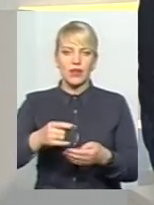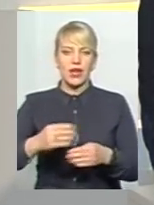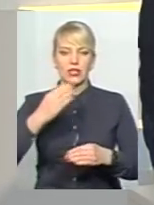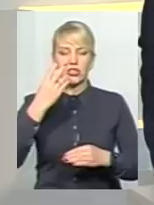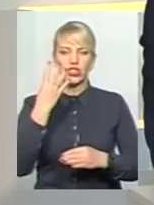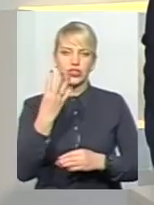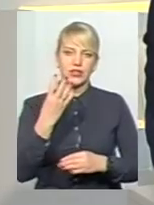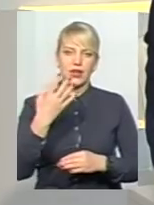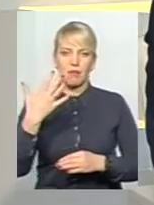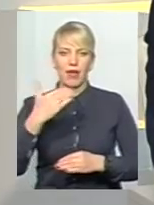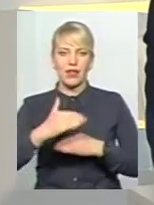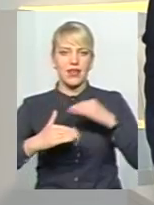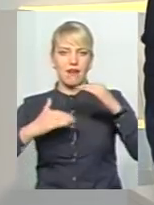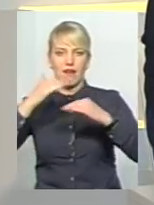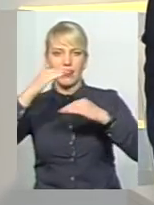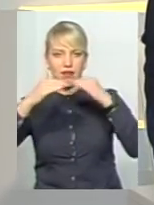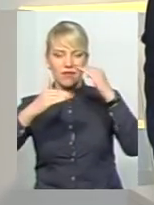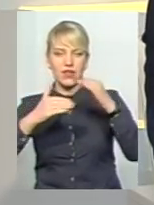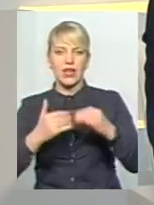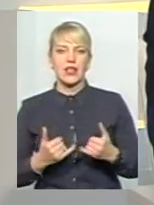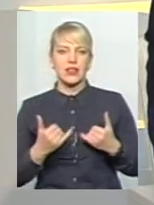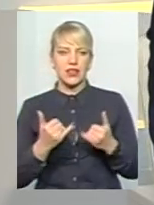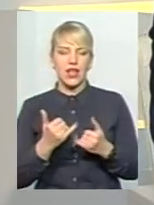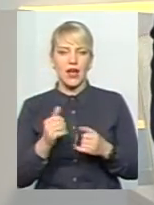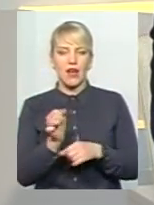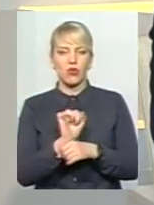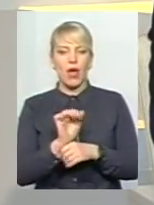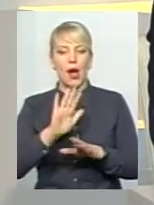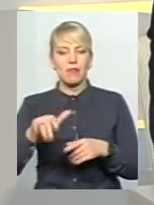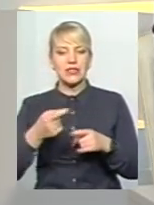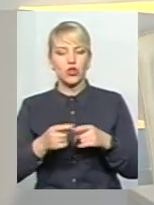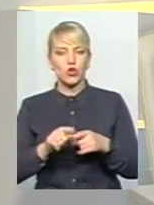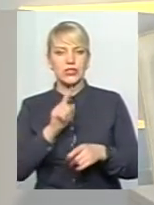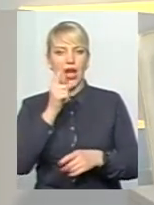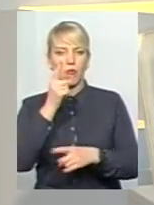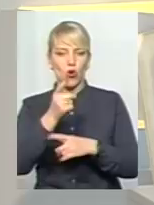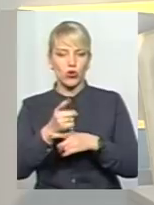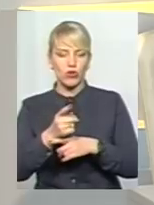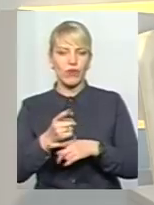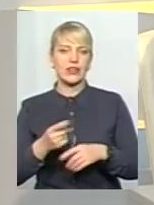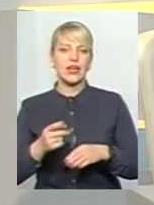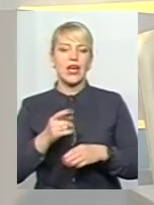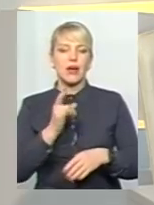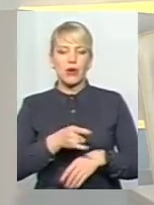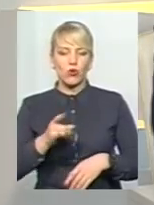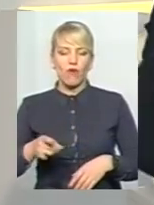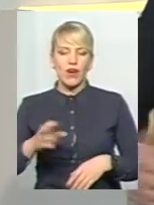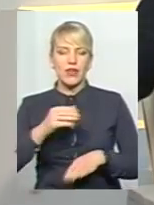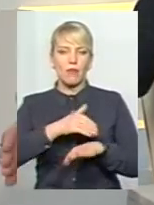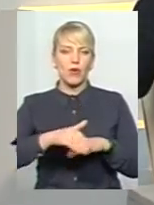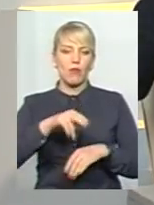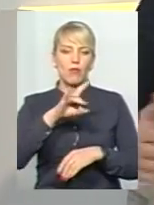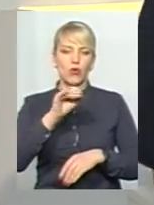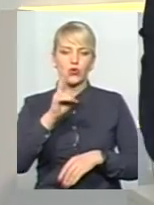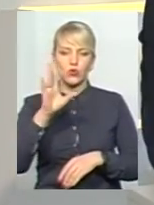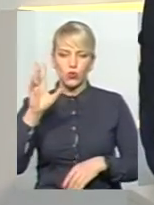рівнів, десь приблизно на 300 автомобілів. Після того забороняти паркування автомобілям по Подільській, по Проскурівському підпілля, по Соборній і